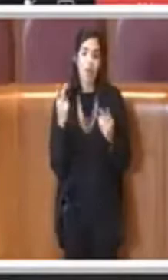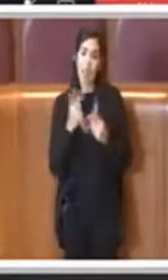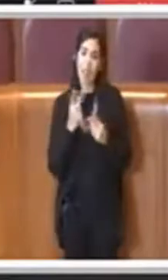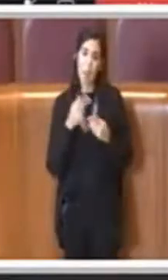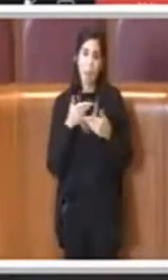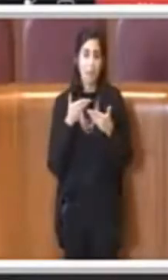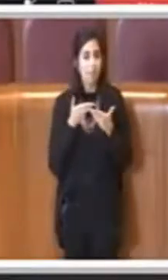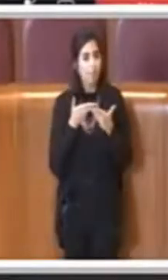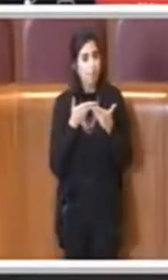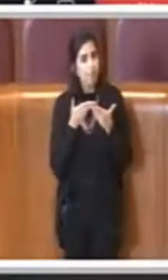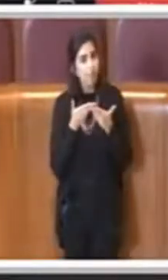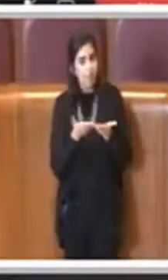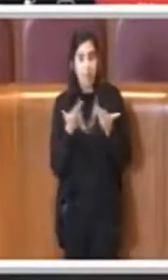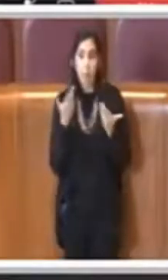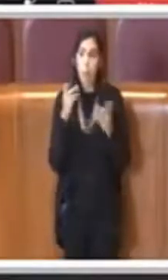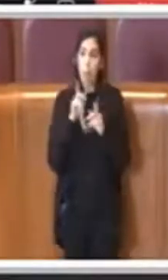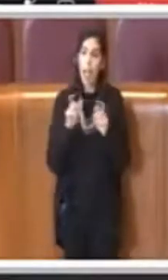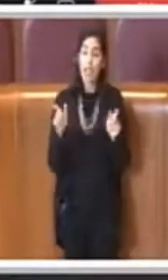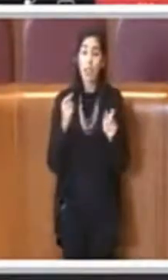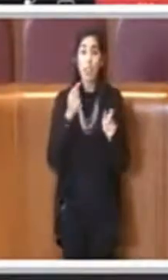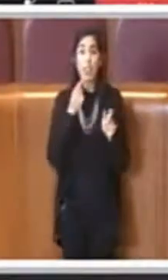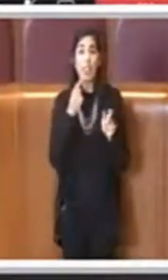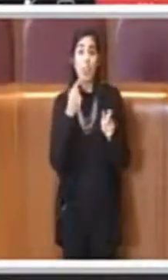sono un po'